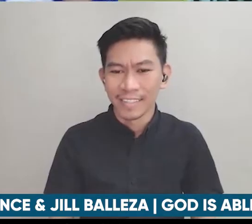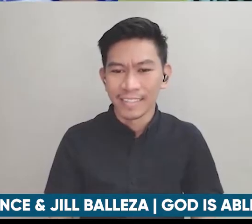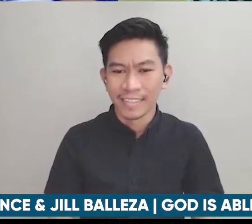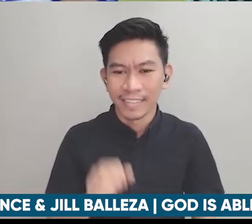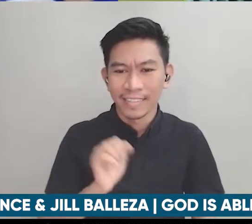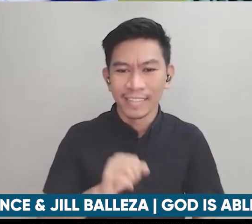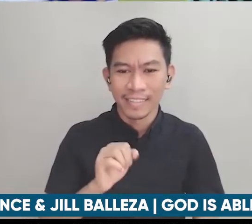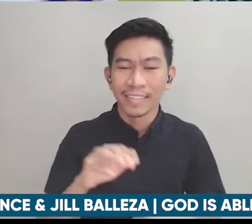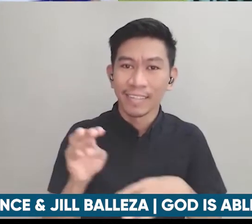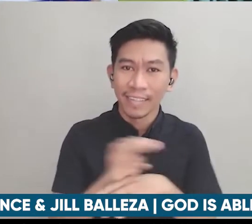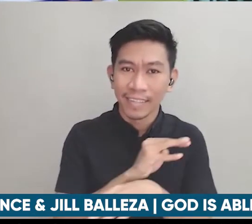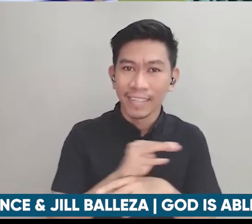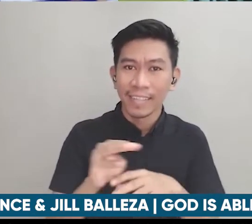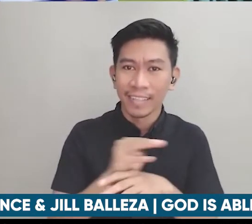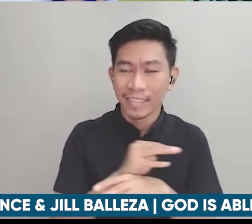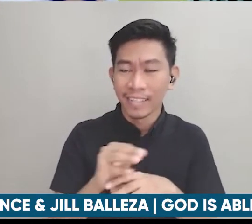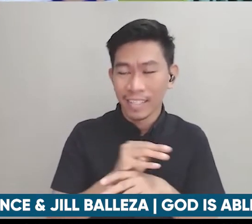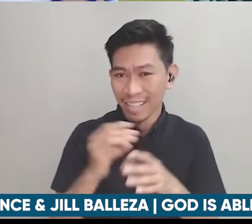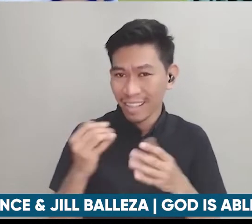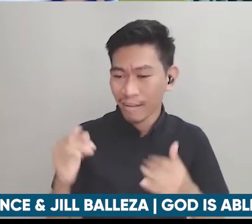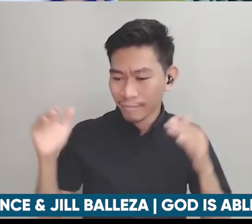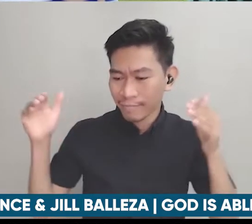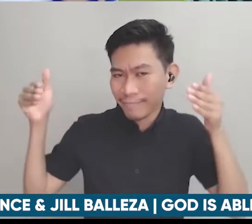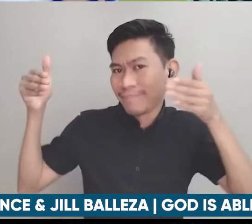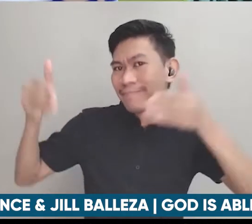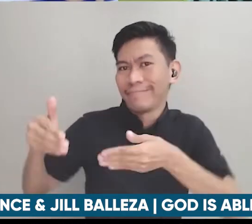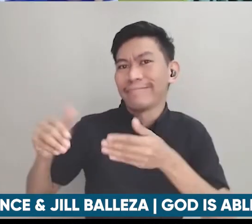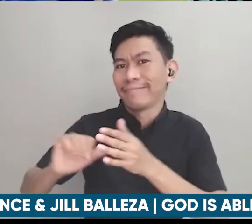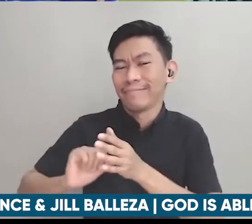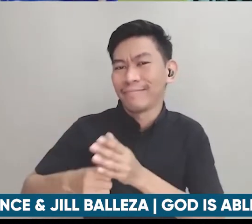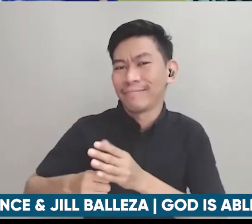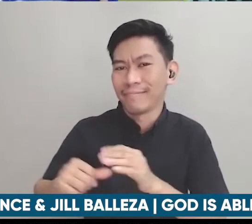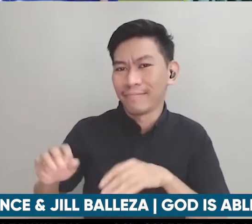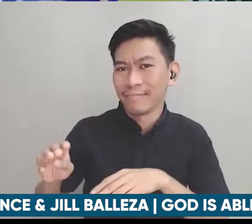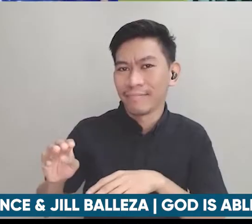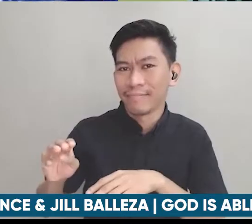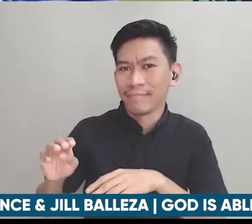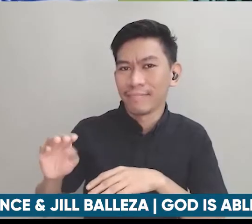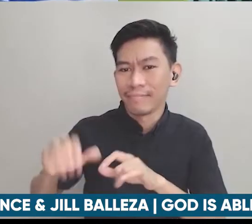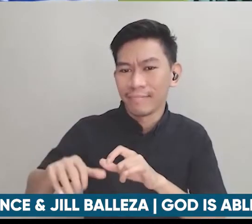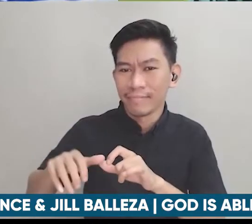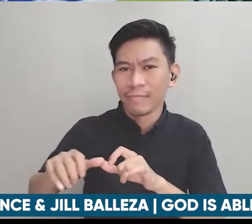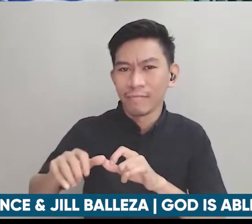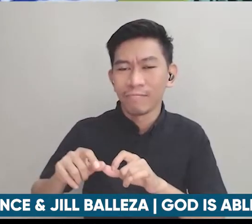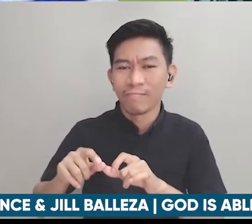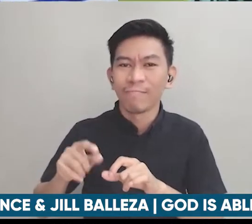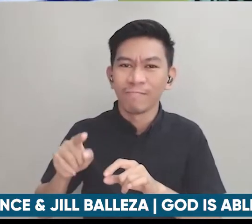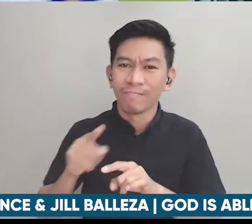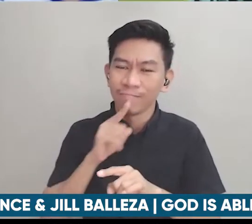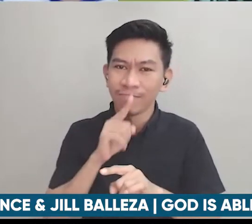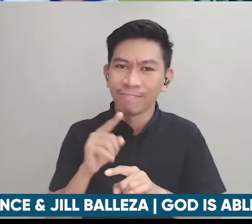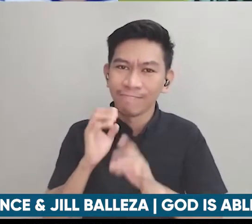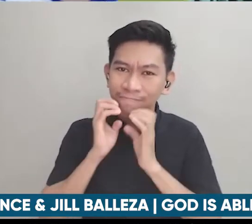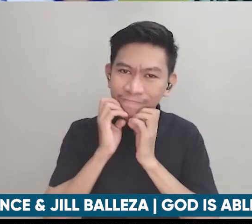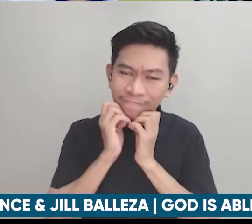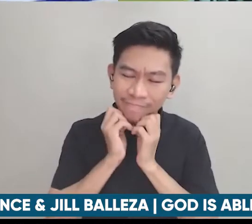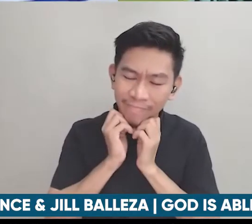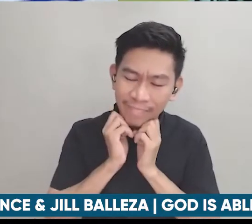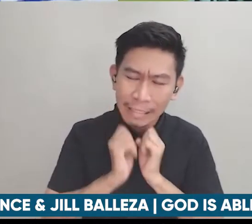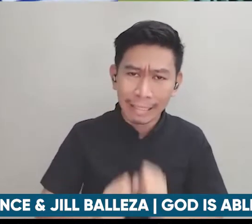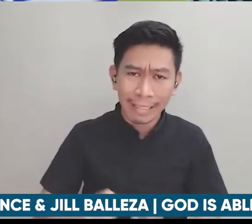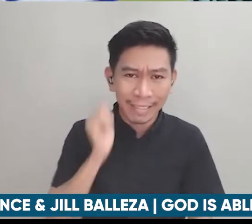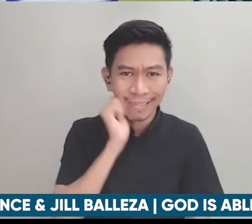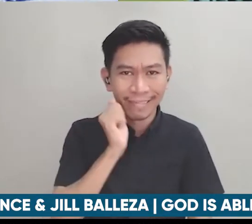ministry namin dahil ito yung malapit sa loob namin dahil ito yung araw araw namin pinagdadaanan